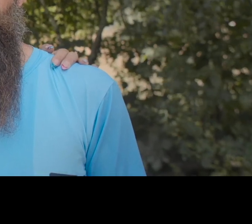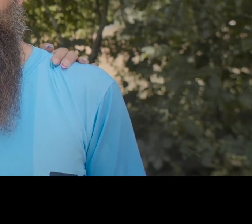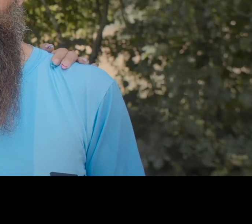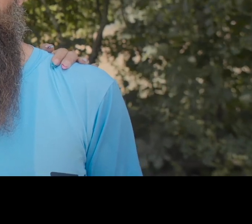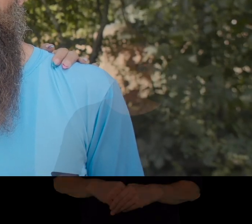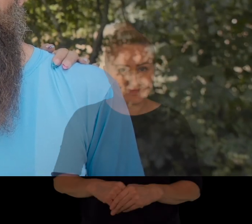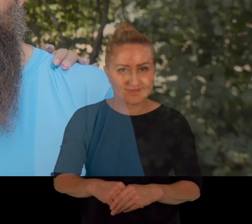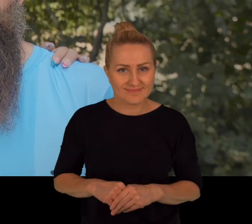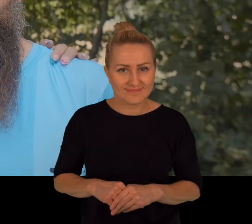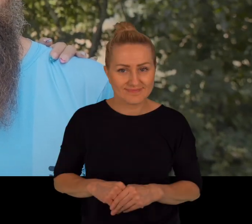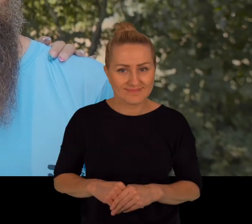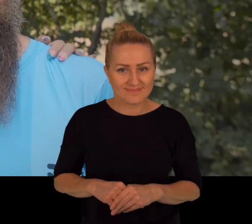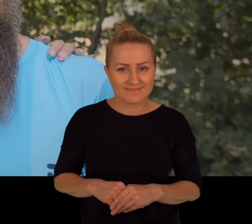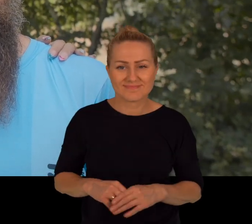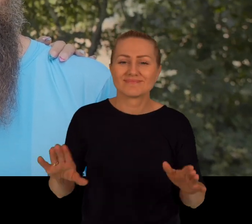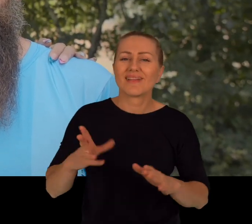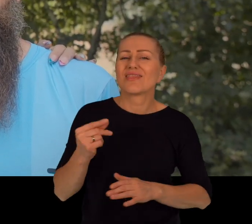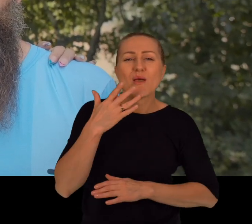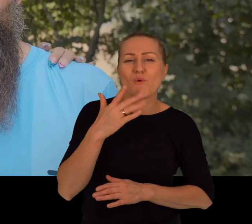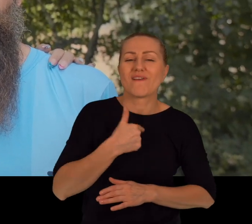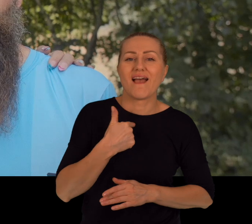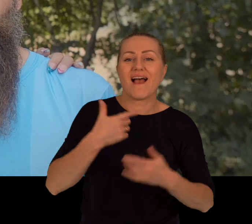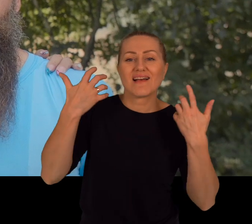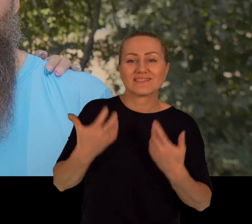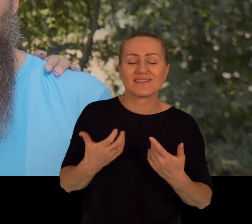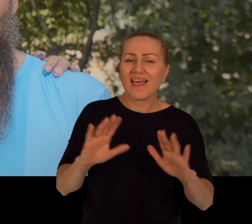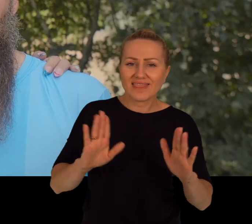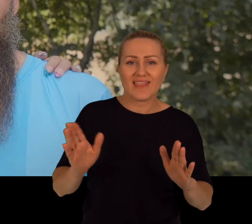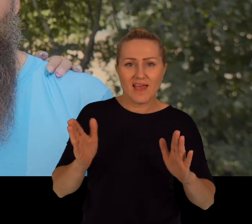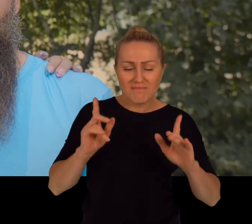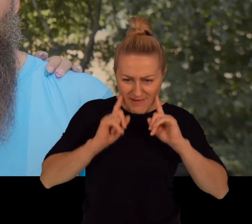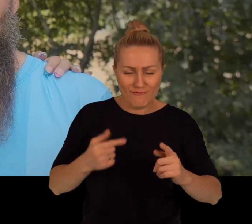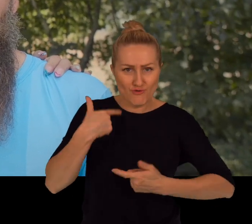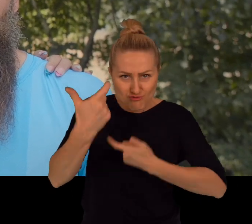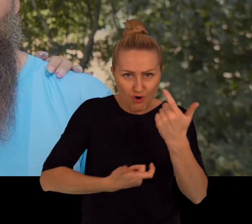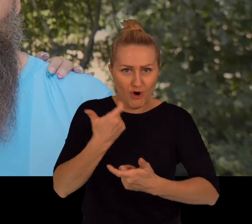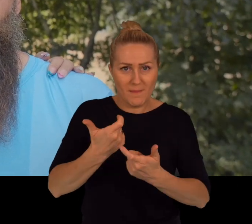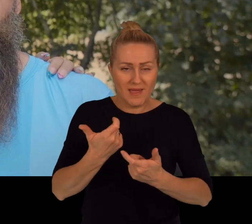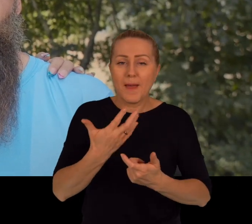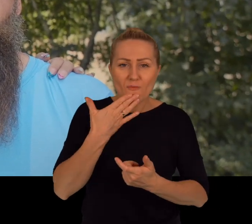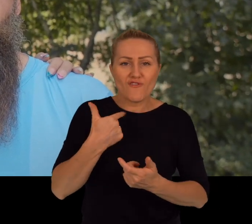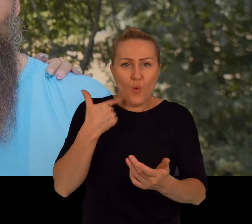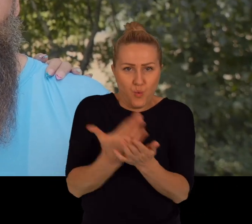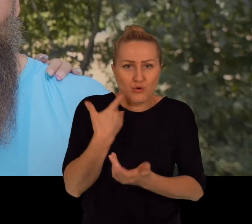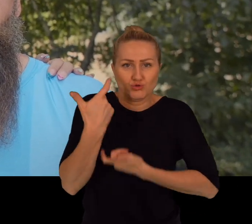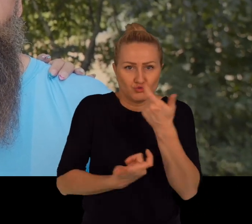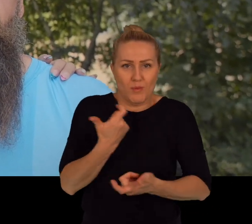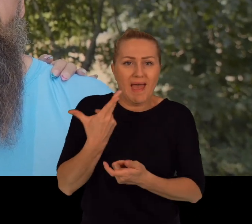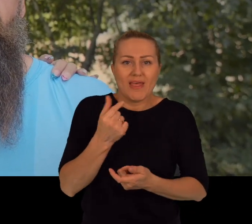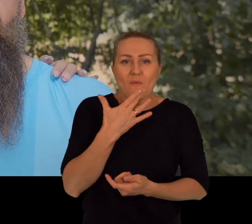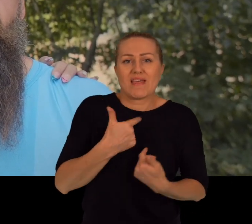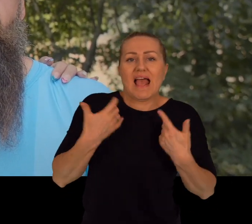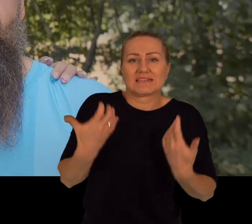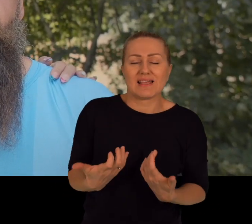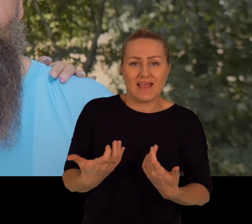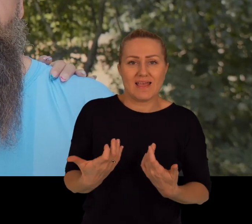Po prostu nie mówić, że ja chcę, tylko wziąć się i zrobić i powiedzieć ja to zrobiłem.